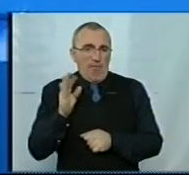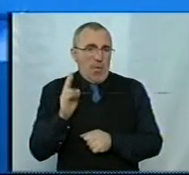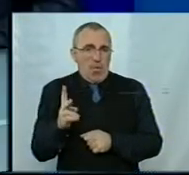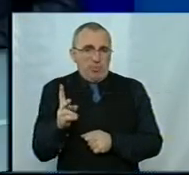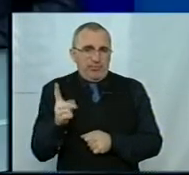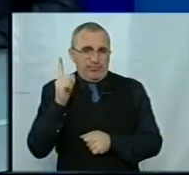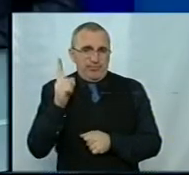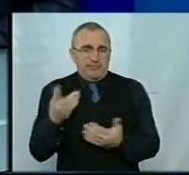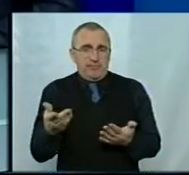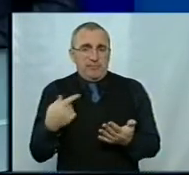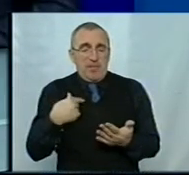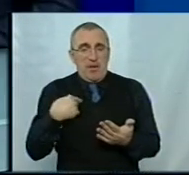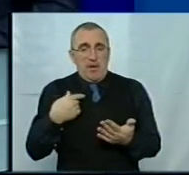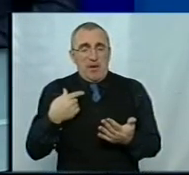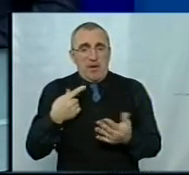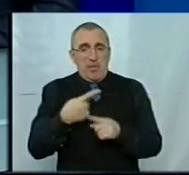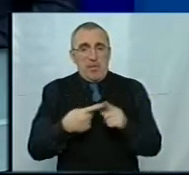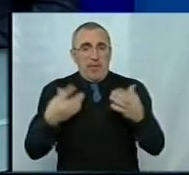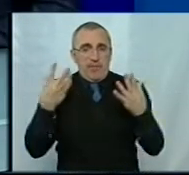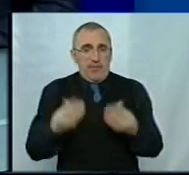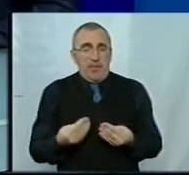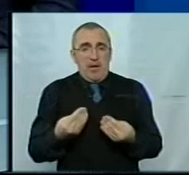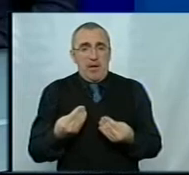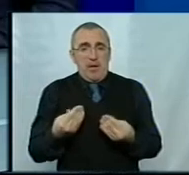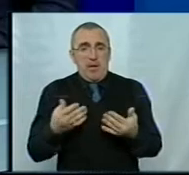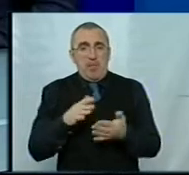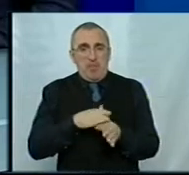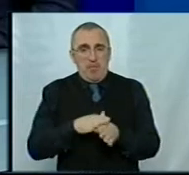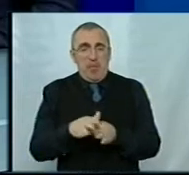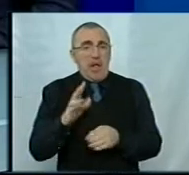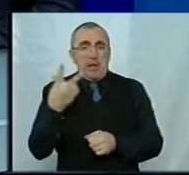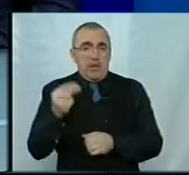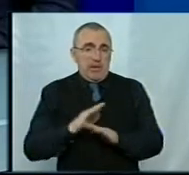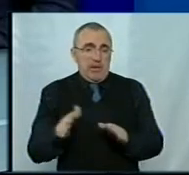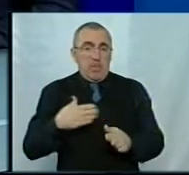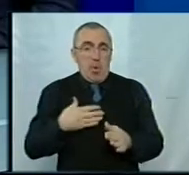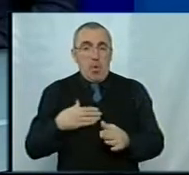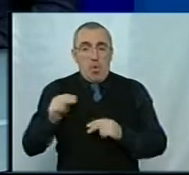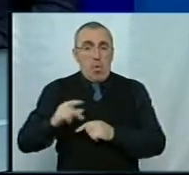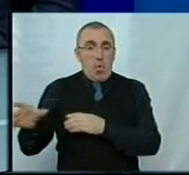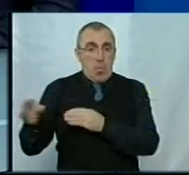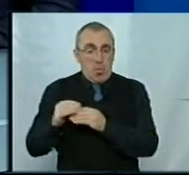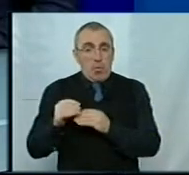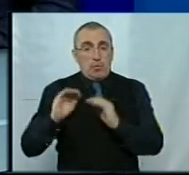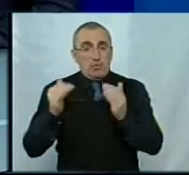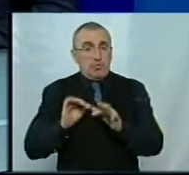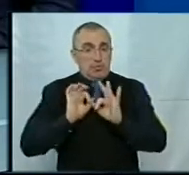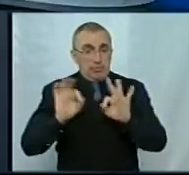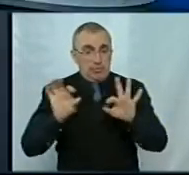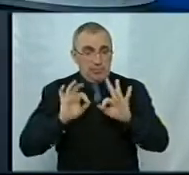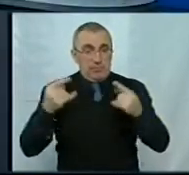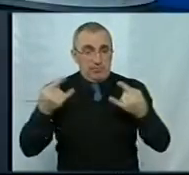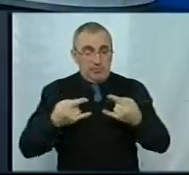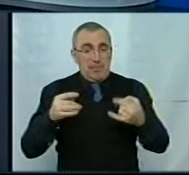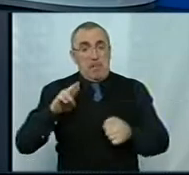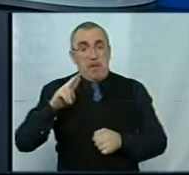дуже пощастило, що я, в принципі, півдня провів, не три дні, як деякі доктори, з моїх колег, які казали на сюжетах, що вони прийшли в п